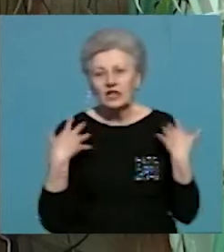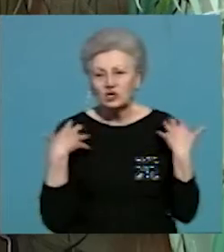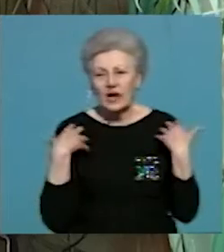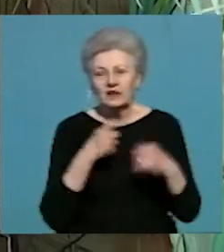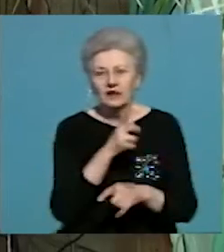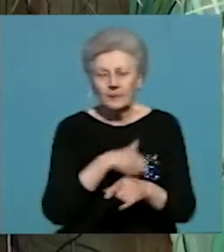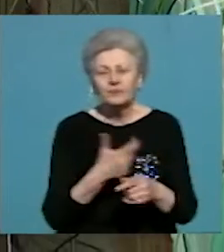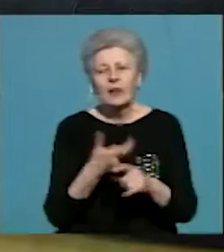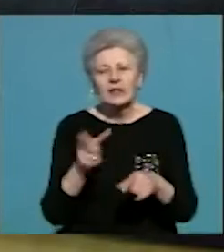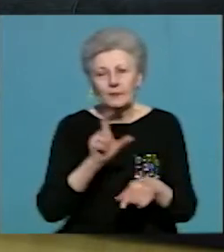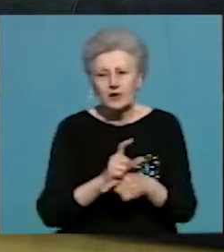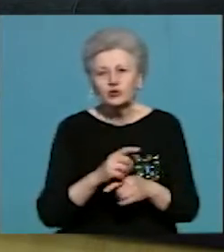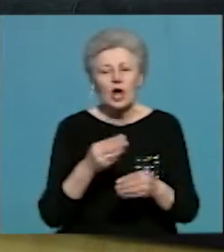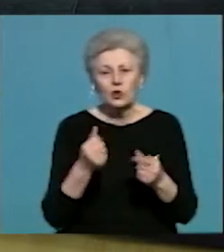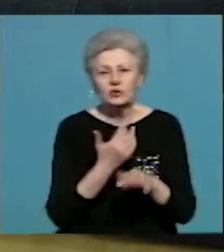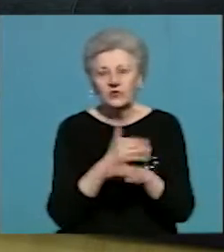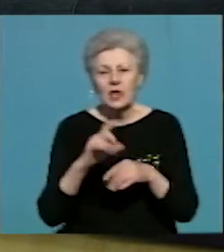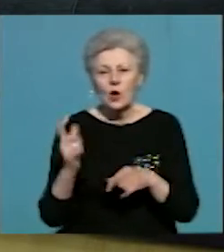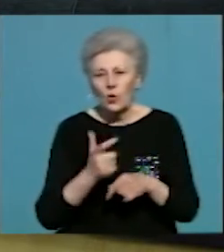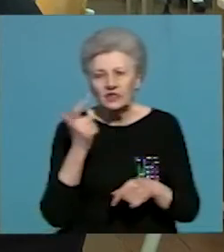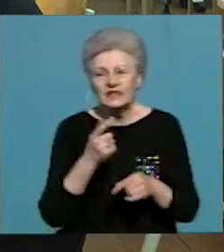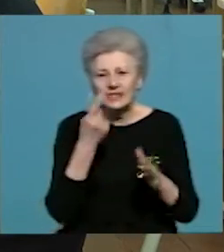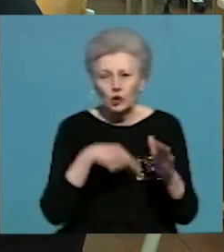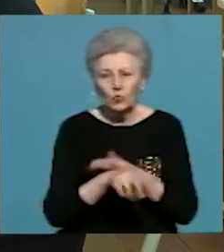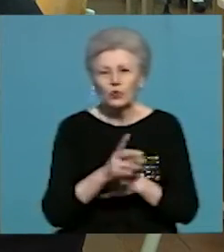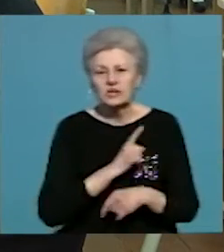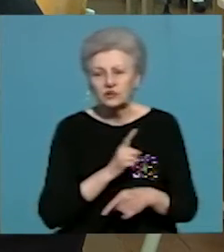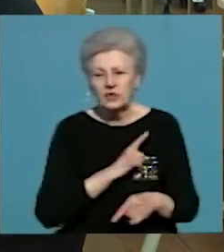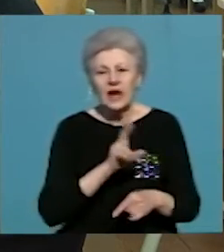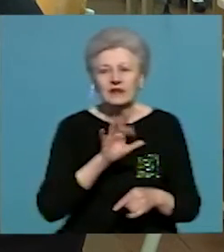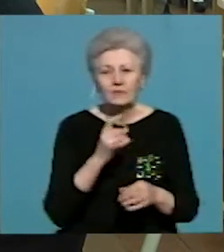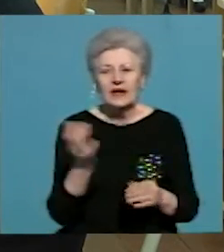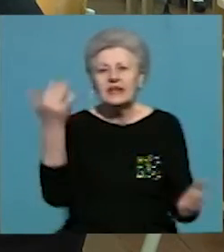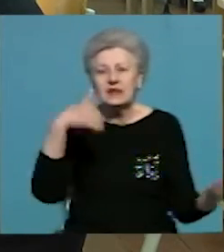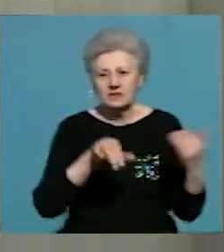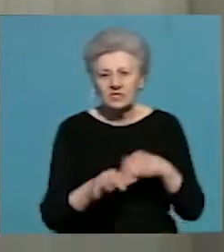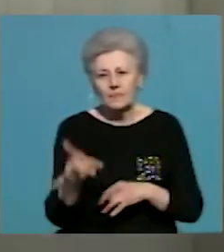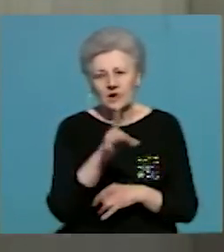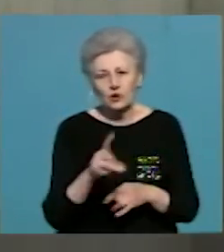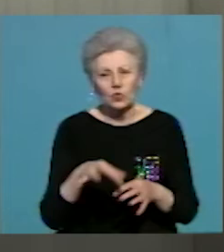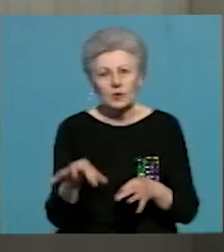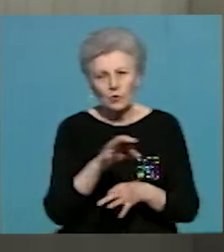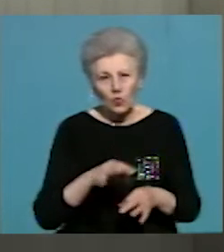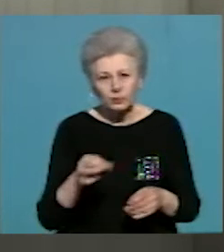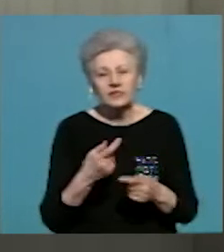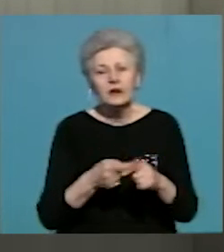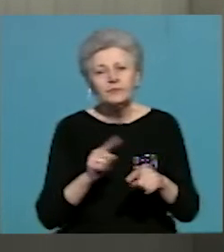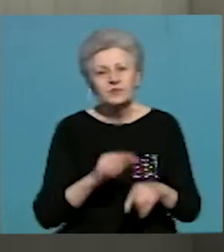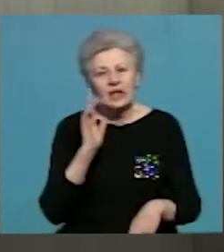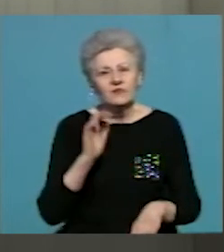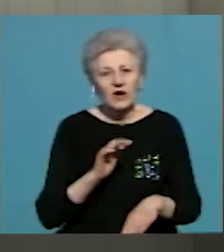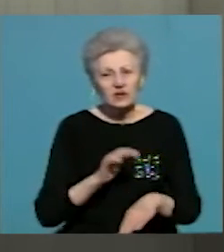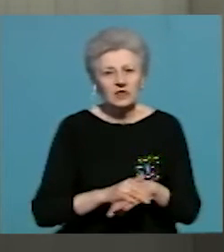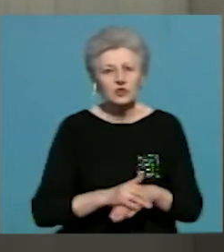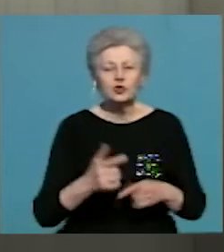Кільменецькому, Хотинському, Заставнівському, Глибоцькому, Стерженецькому та Гірським районам області. «Ці заклади фактично не мали